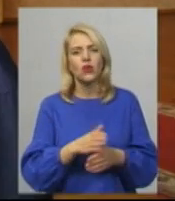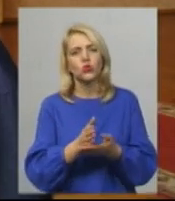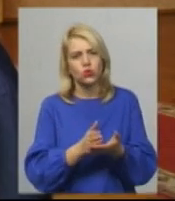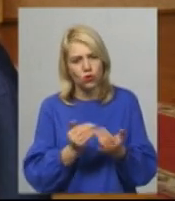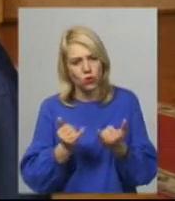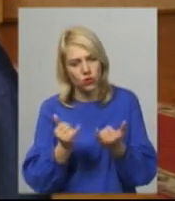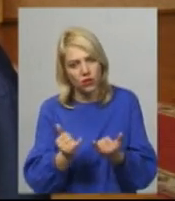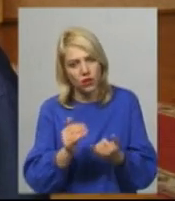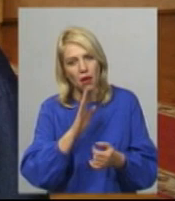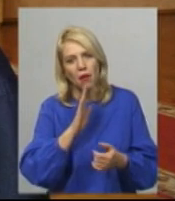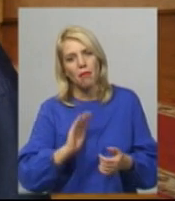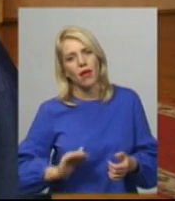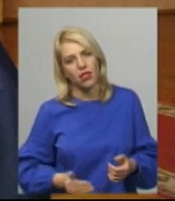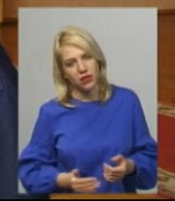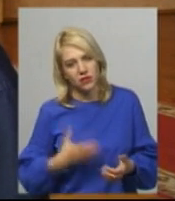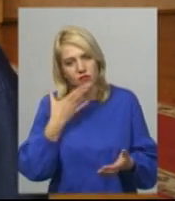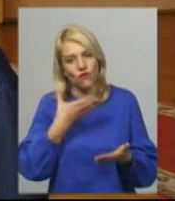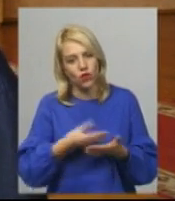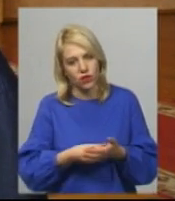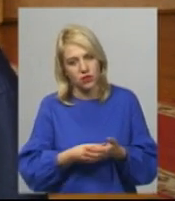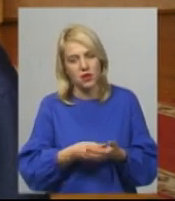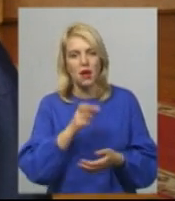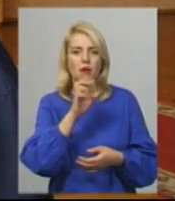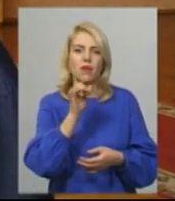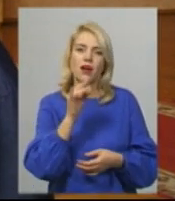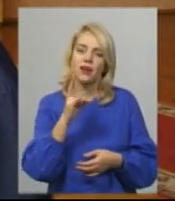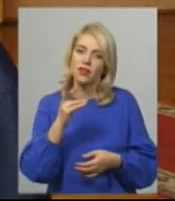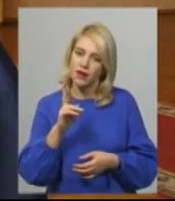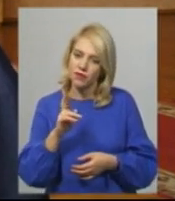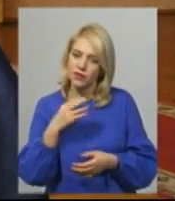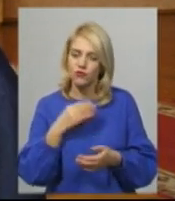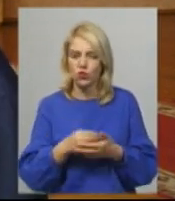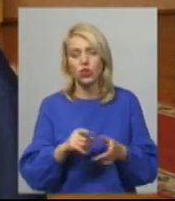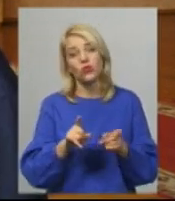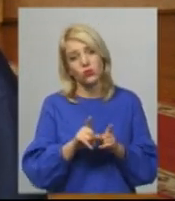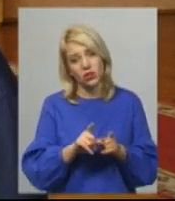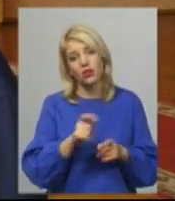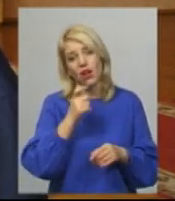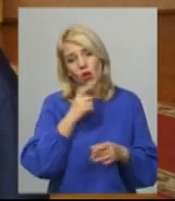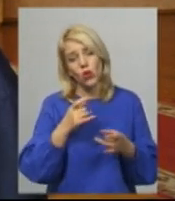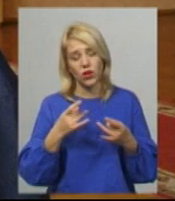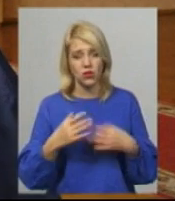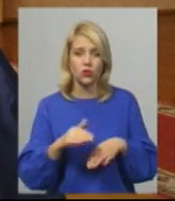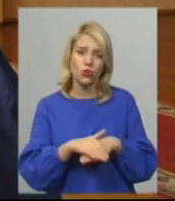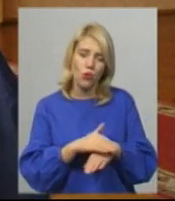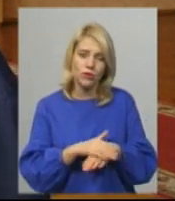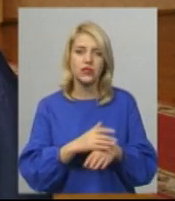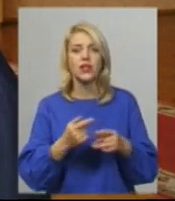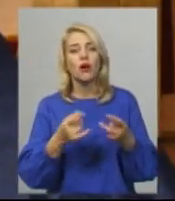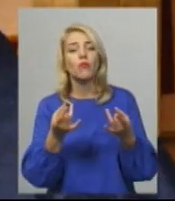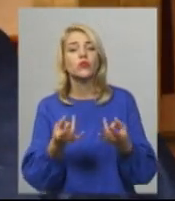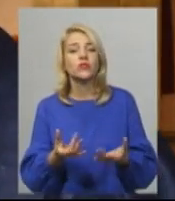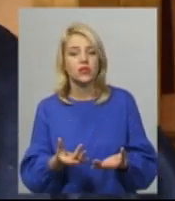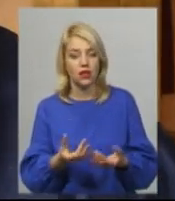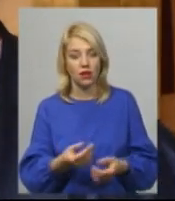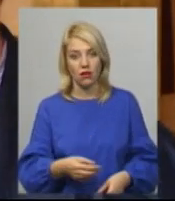пані своїй, барині своїй служить. Ось такий Лука, звичайно добрий, звичайно простий,